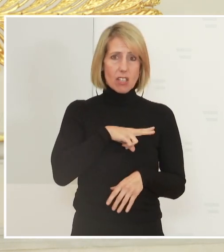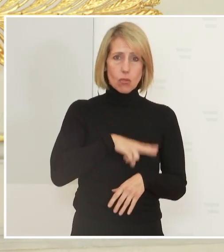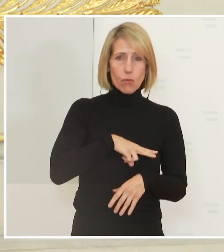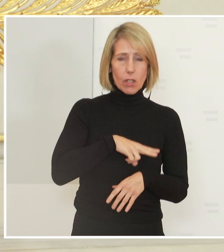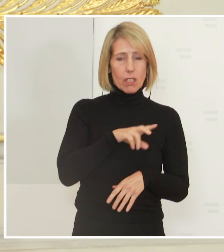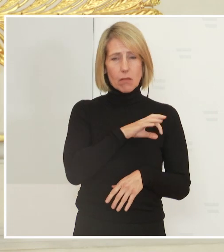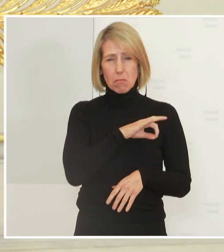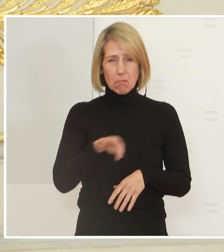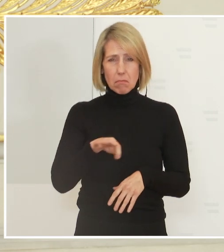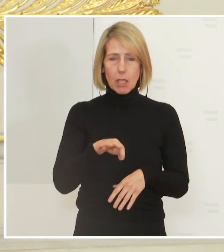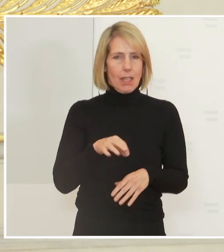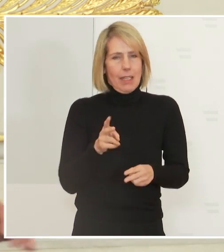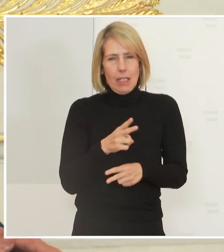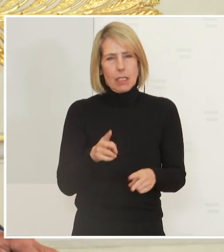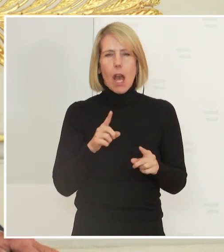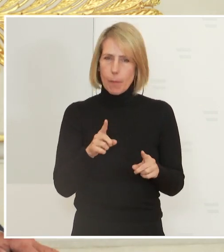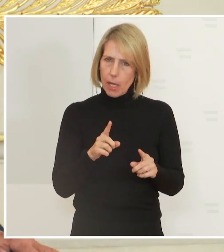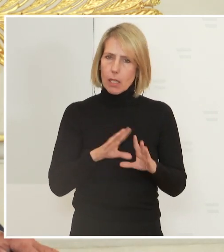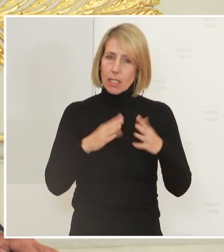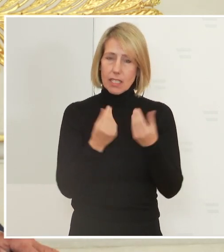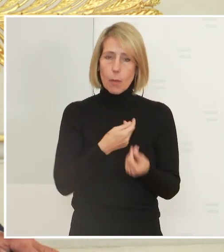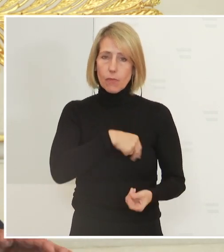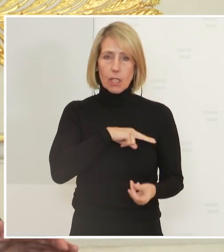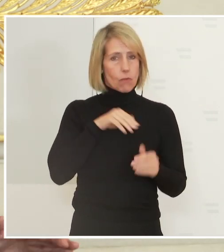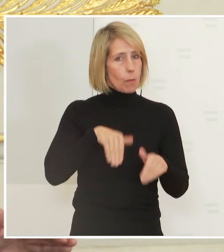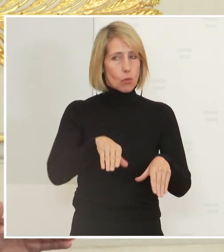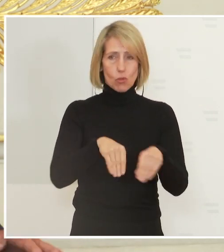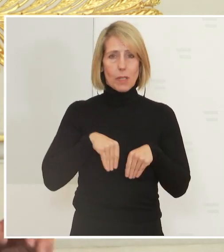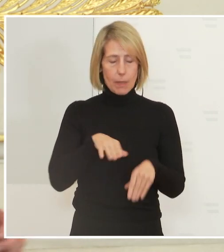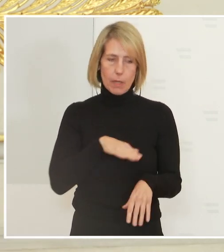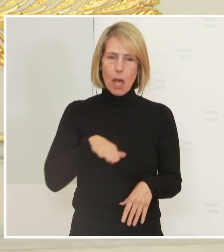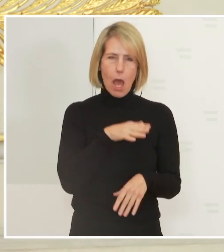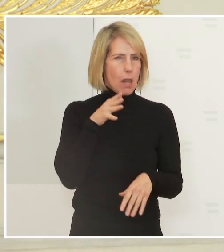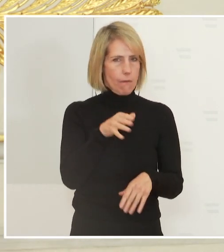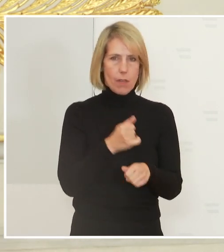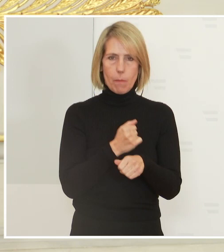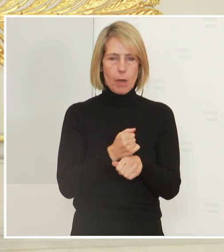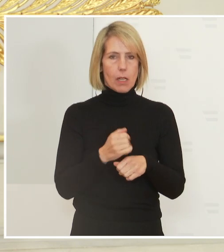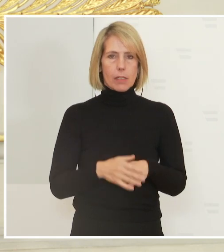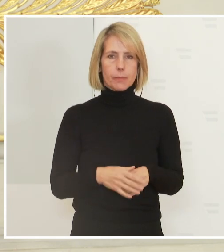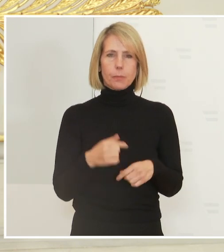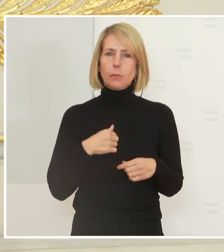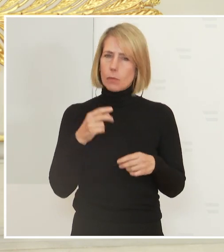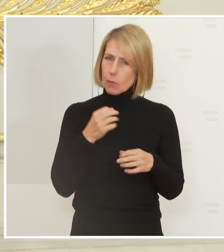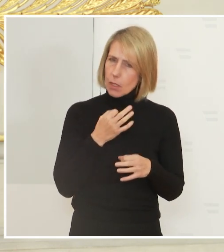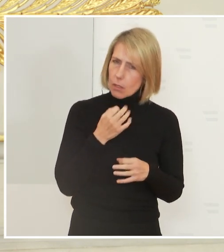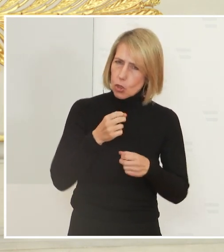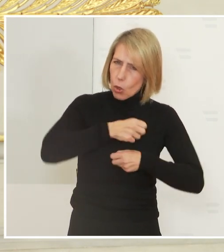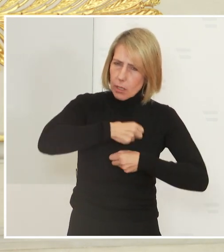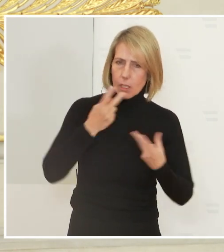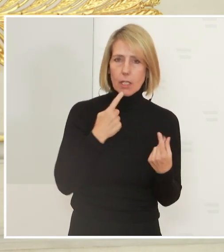Gesamtverantwortung und der werden wir gemeinsam nachkommen. Ich sage das auch nicht zuletzt deswegen und auch das in aller Deutlichkeit,